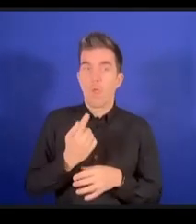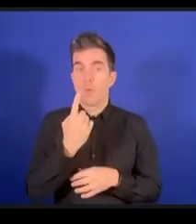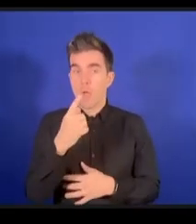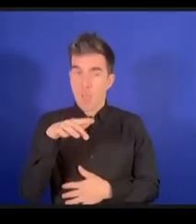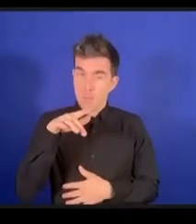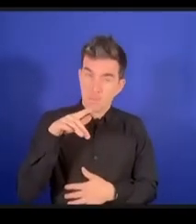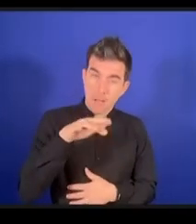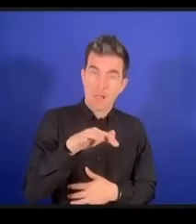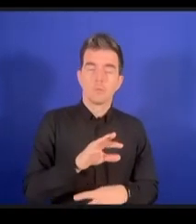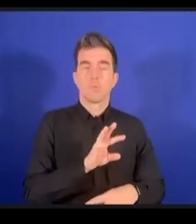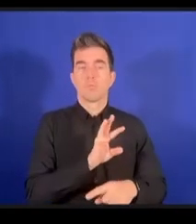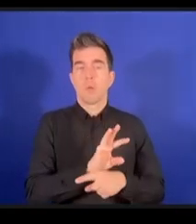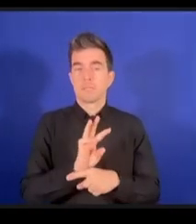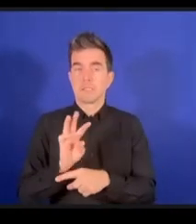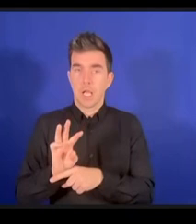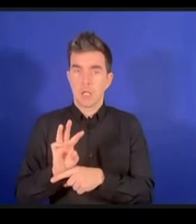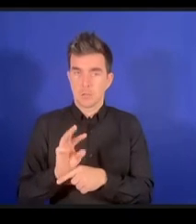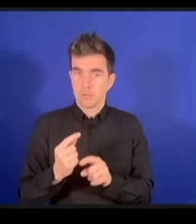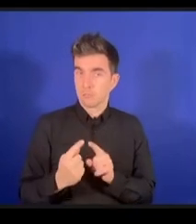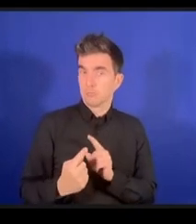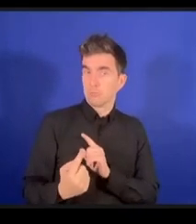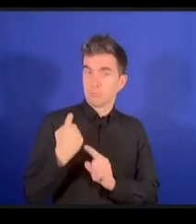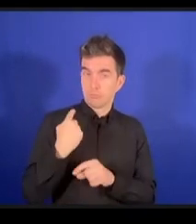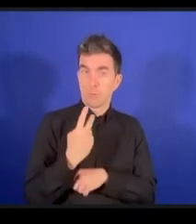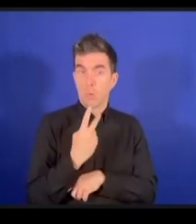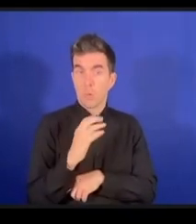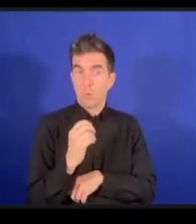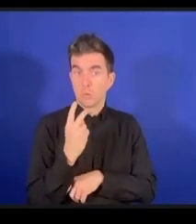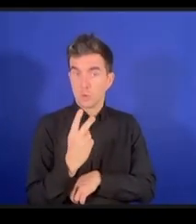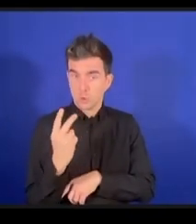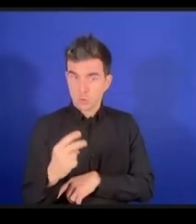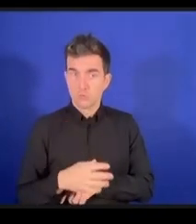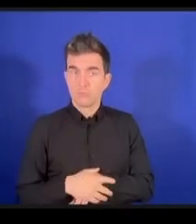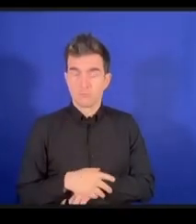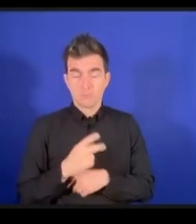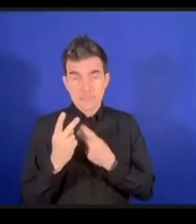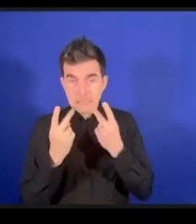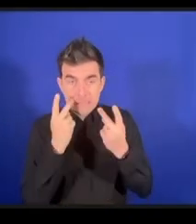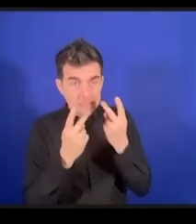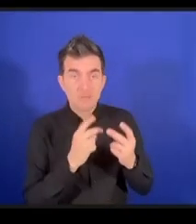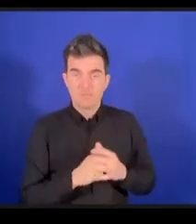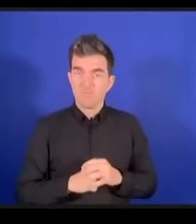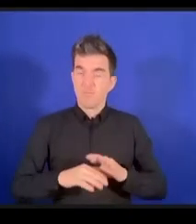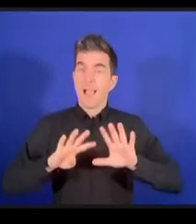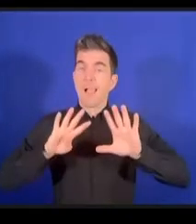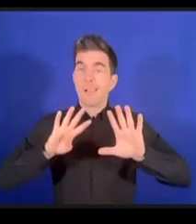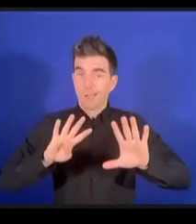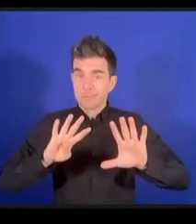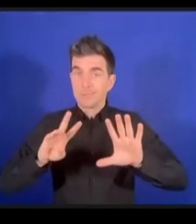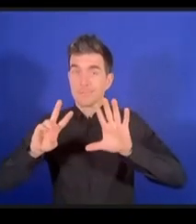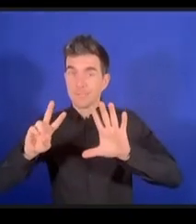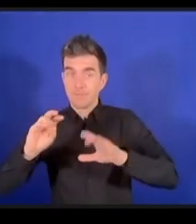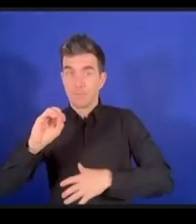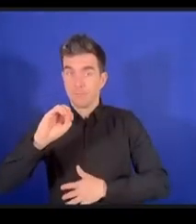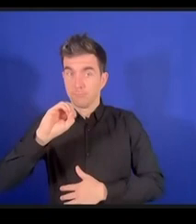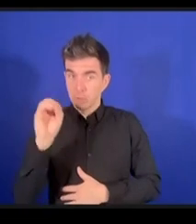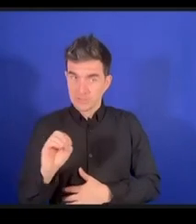en général, environ, des sites Internet avaient des problèmes d'accessibilité.